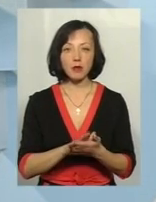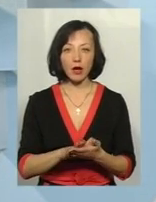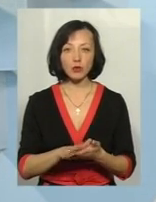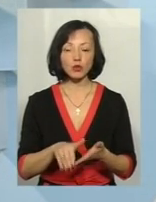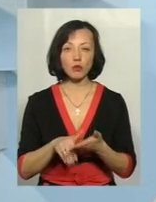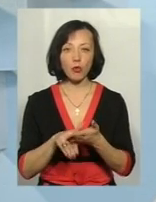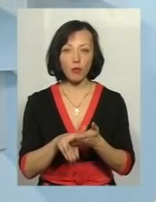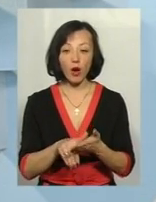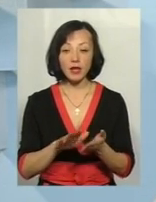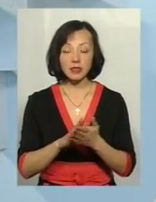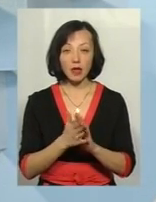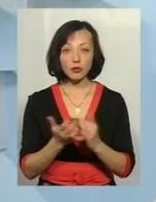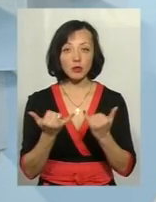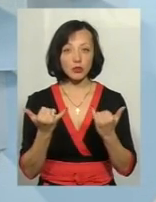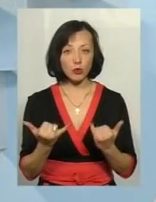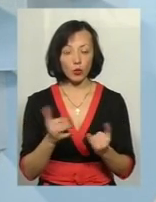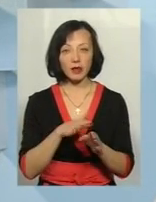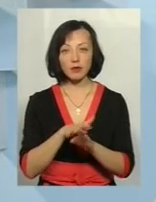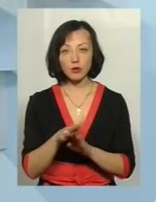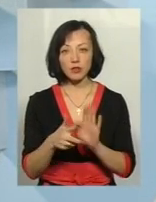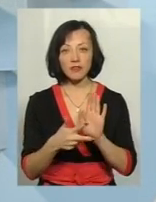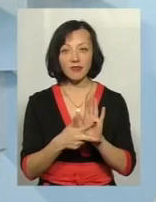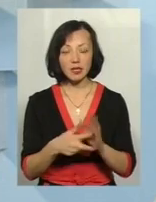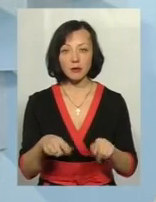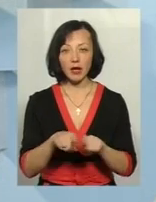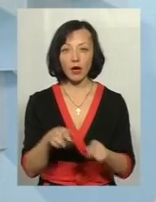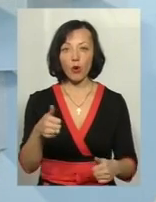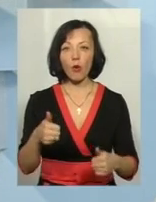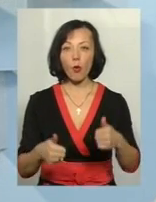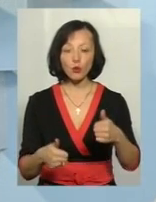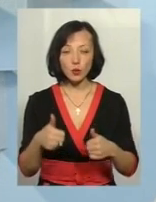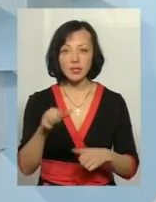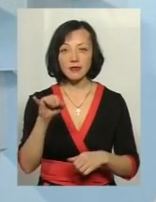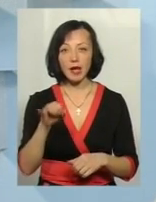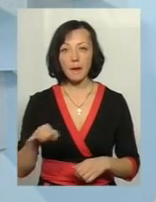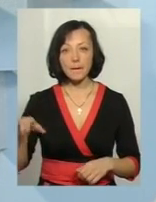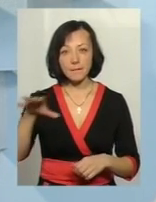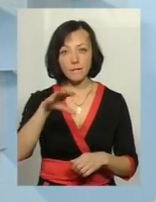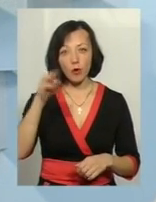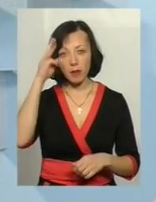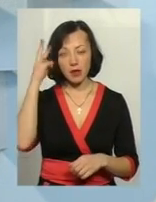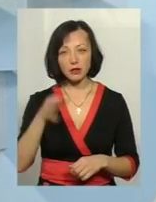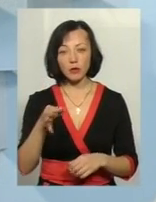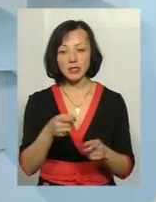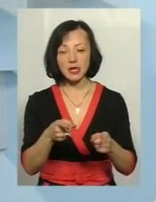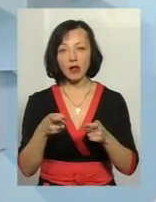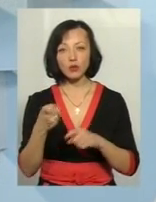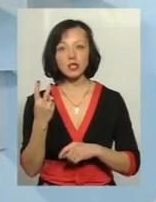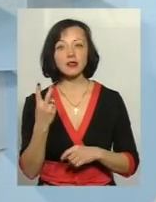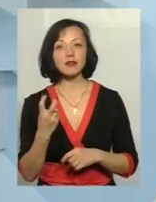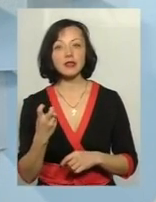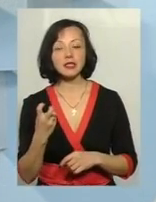допомоги. Станом на сьогодні відбулося вже вісім таких конкурсів, і по Хмельницькій області залучено майже 200